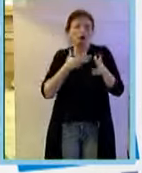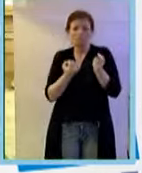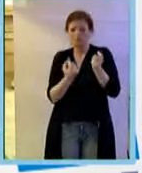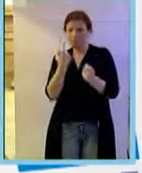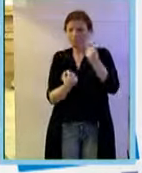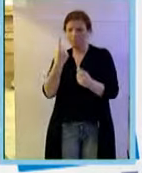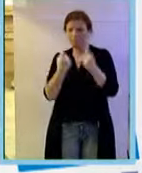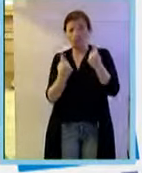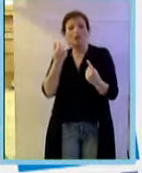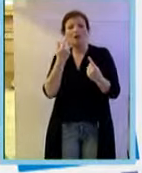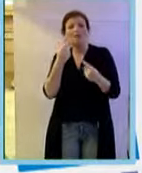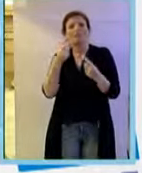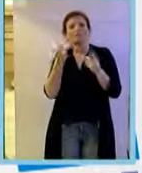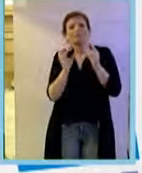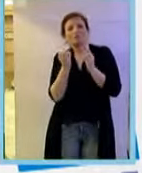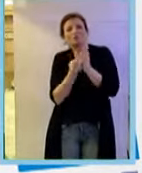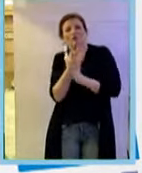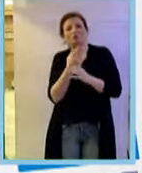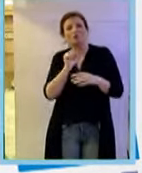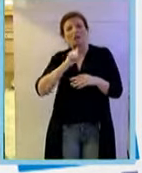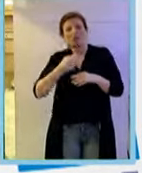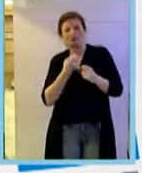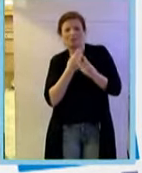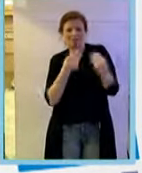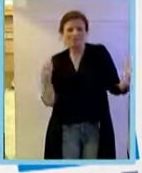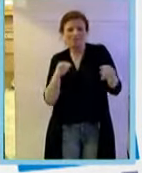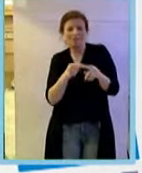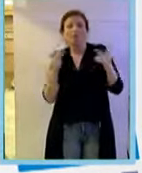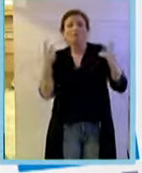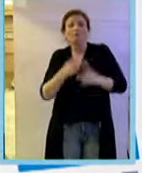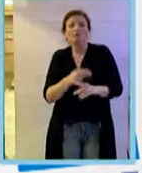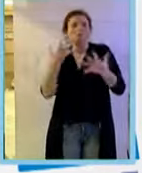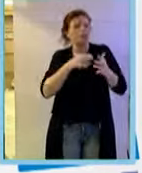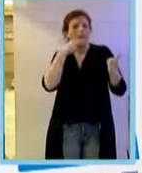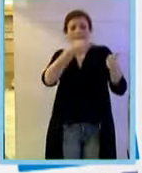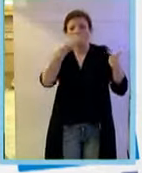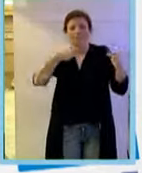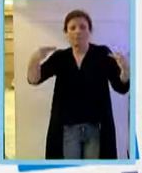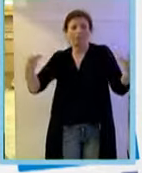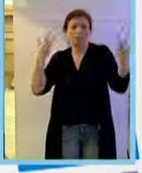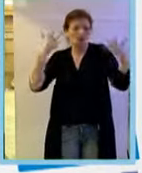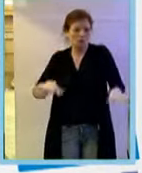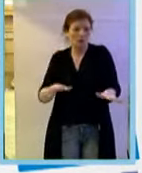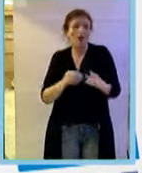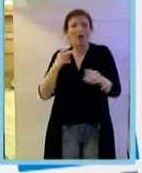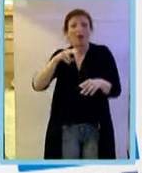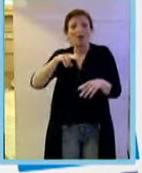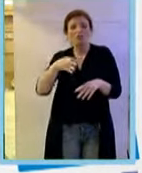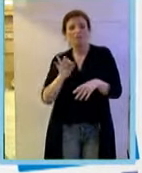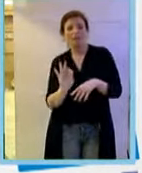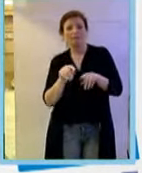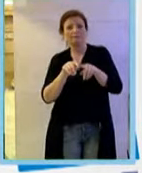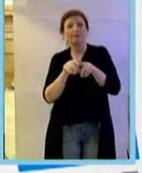ben caratterizzato, soprattutto l'NGF acidico e